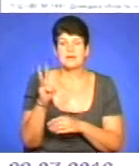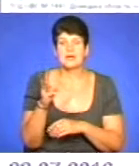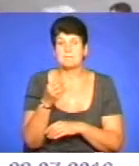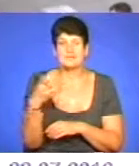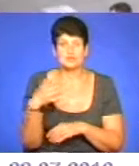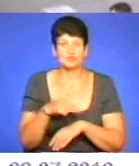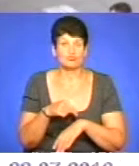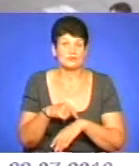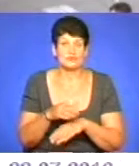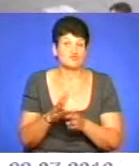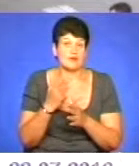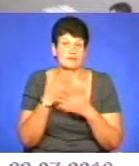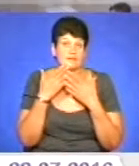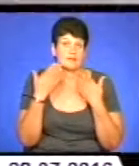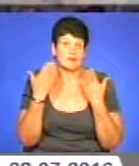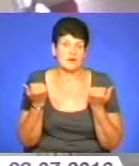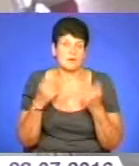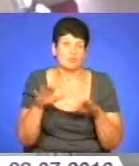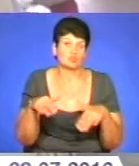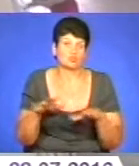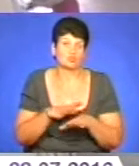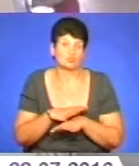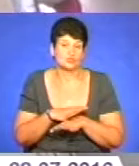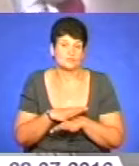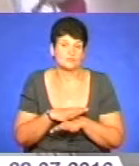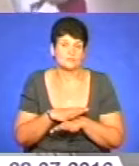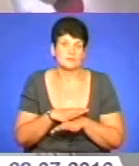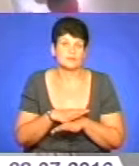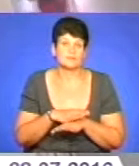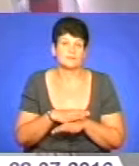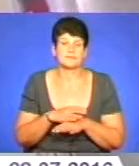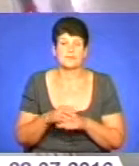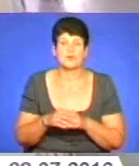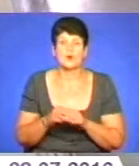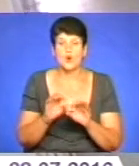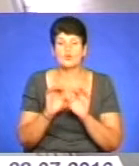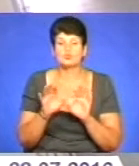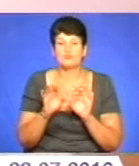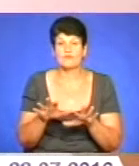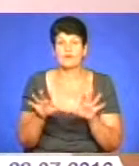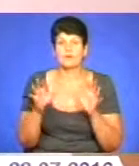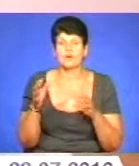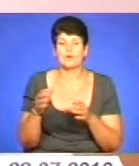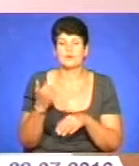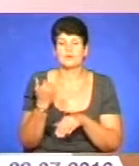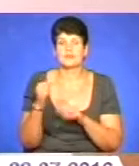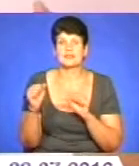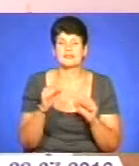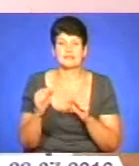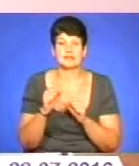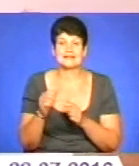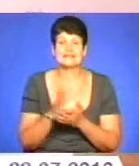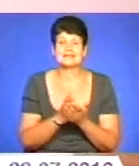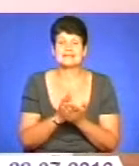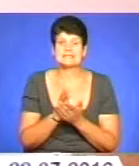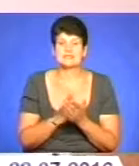черги взагалі немає людей, де в залі майже пусту було, а жіотаж був до обіда. Розповів очільник регіонального сервісного центру і про те,